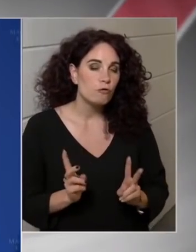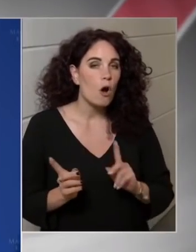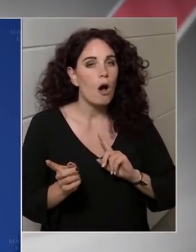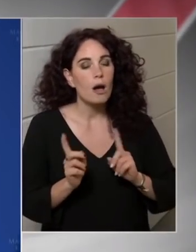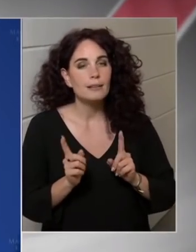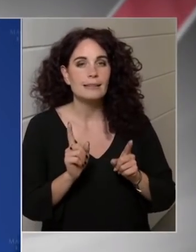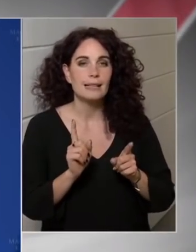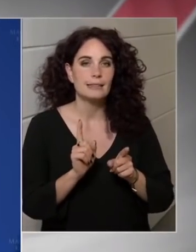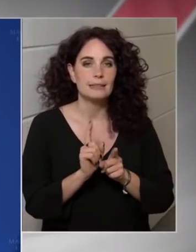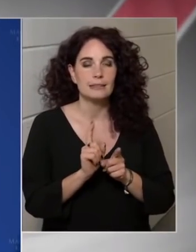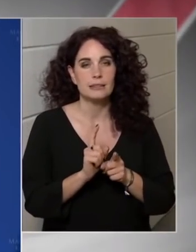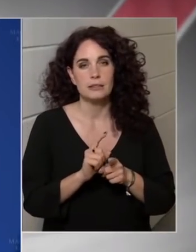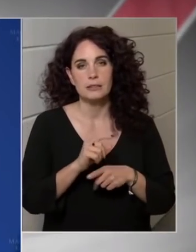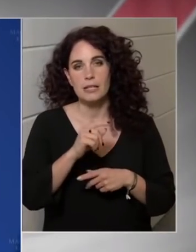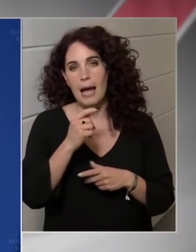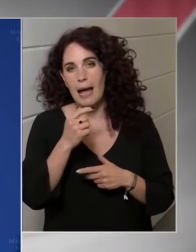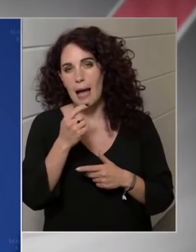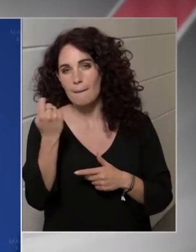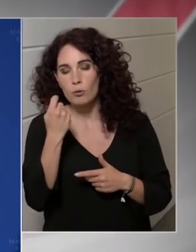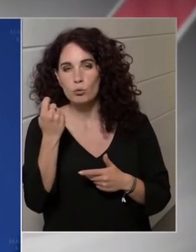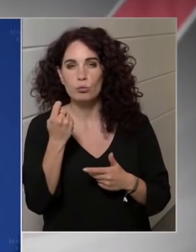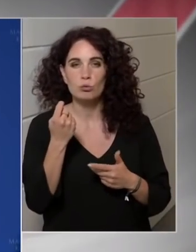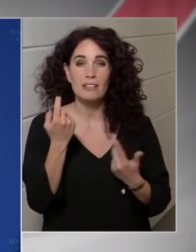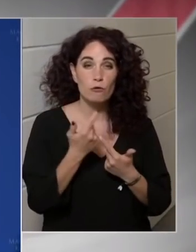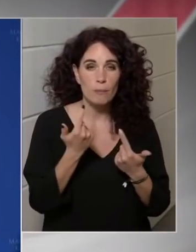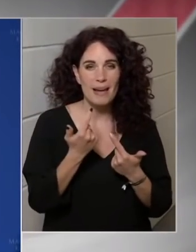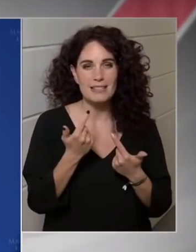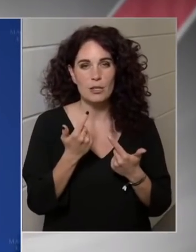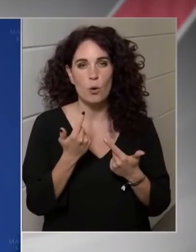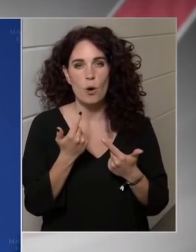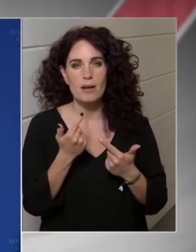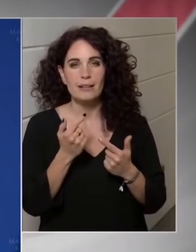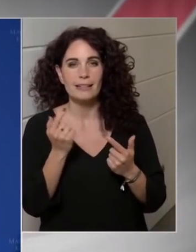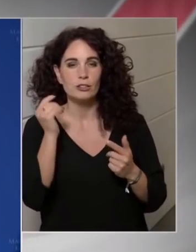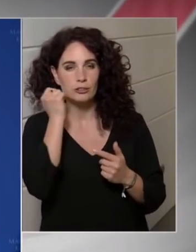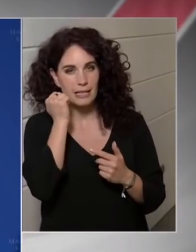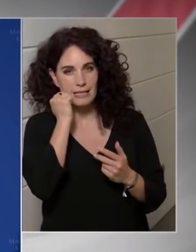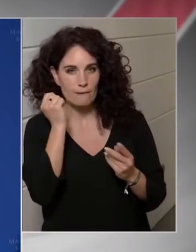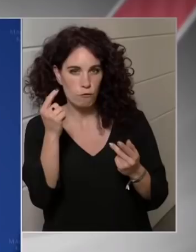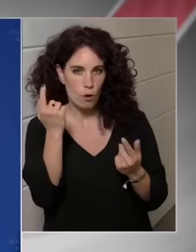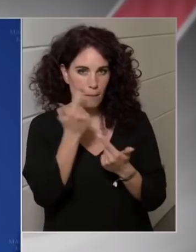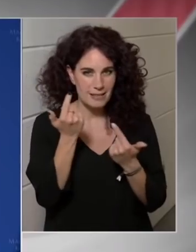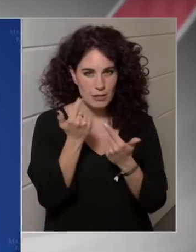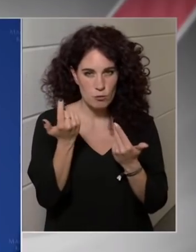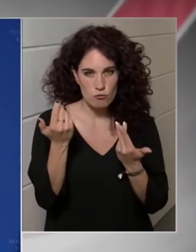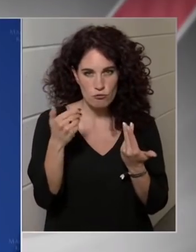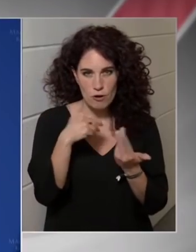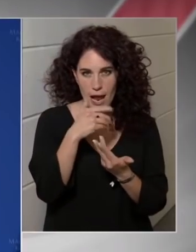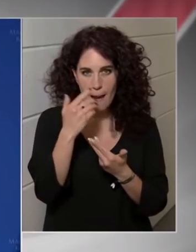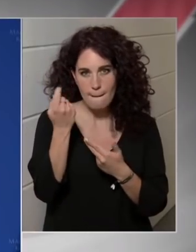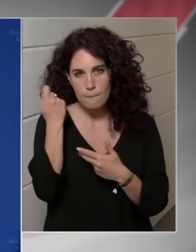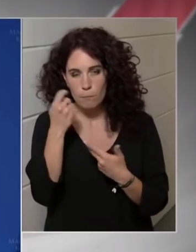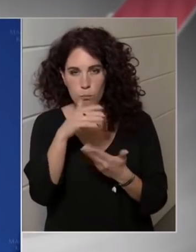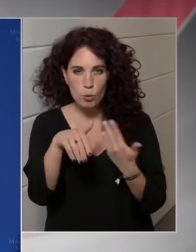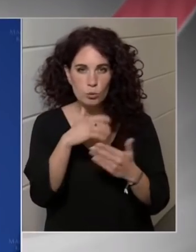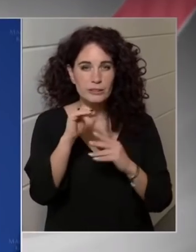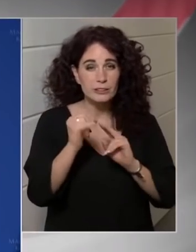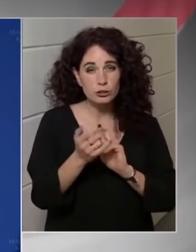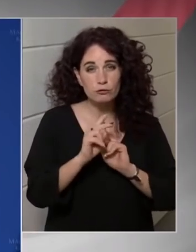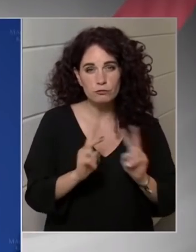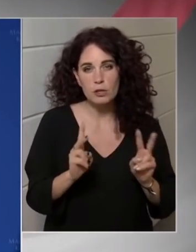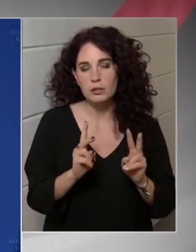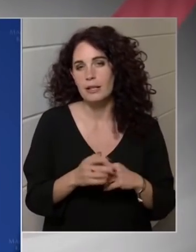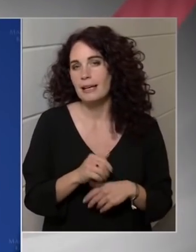a háború, az információs és dezinformációs háború is, ezt nagyon nehéz vitatni. Tehát ma már a háborút egyébként sehol a világon